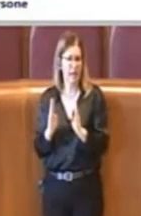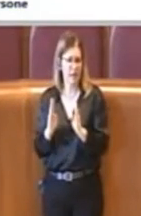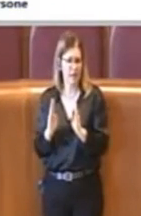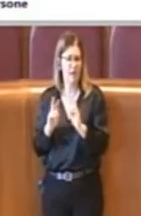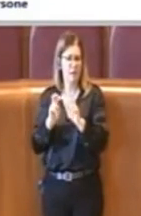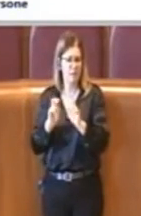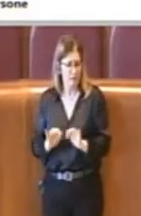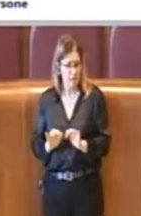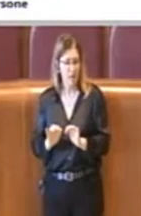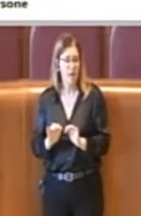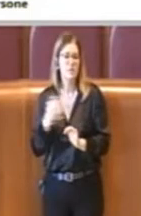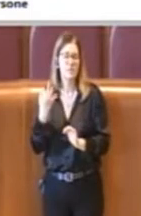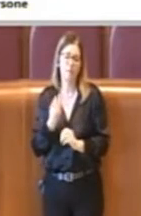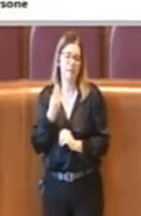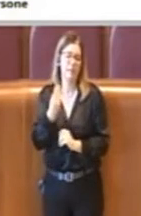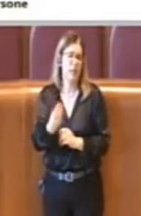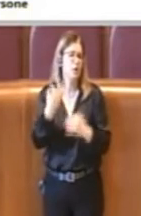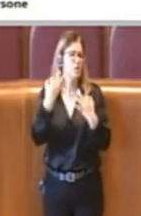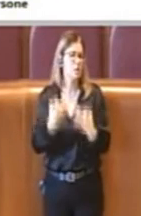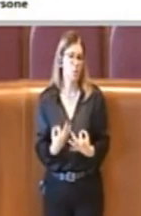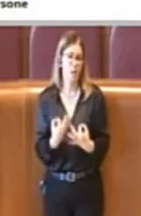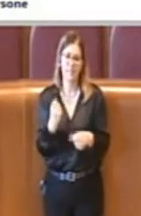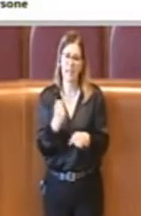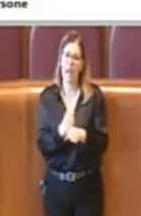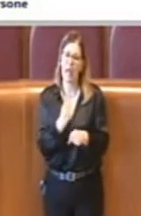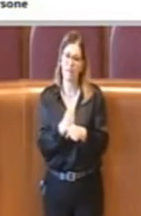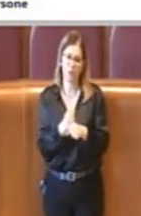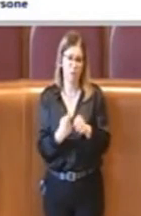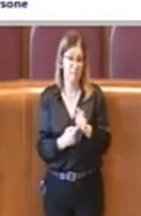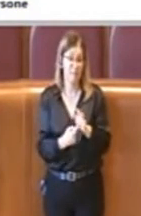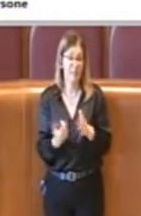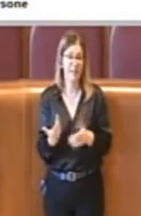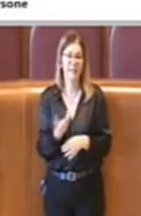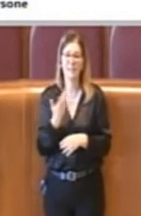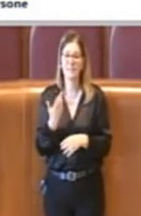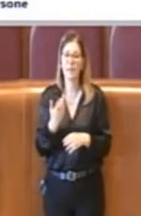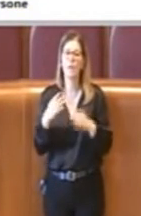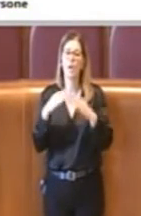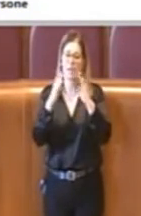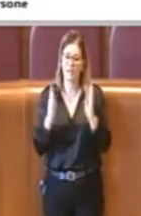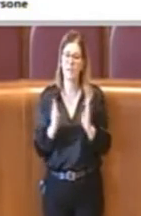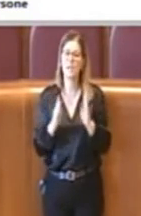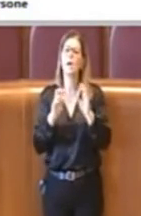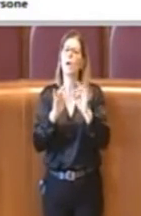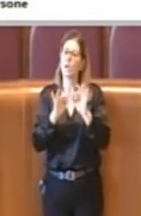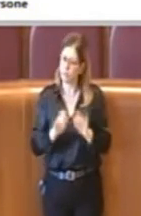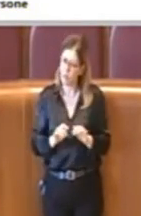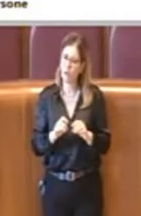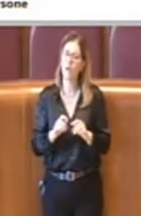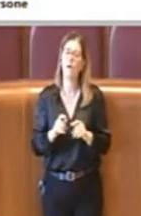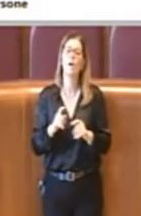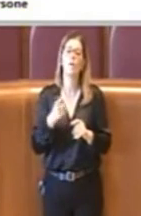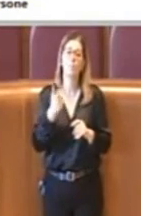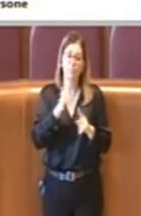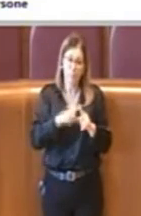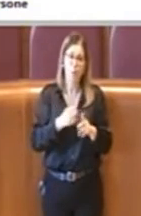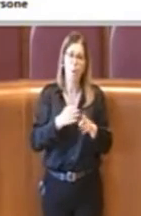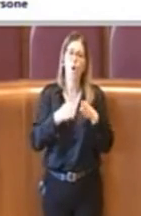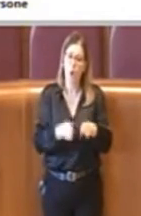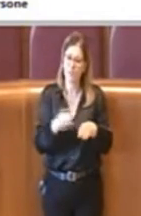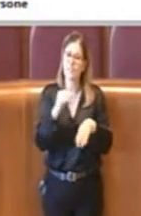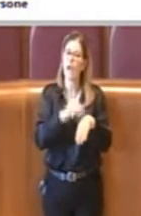la sicurezza dei lavoratori ad esempio smart working in parte a ore, corsi di formazione, aggiornamento e